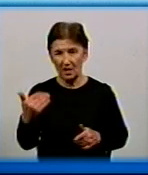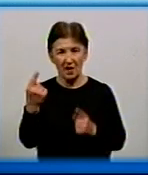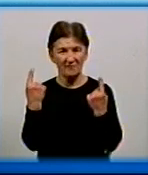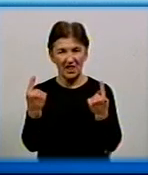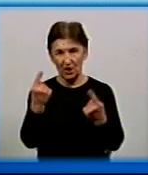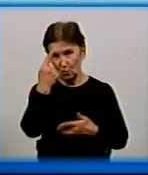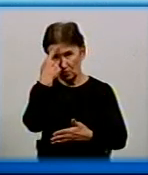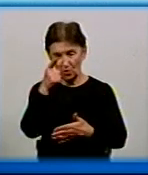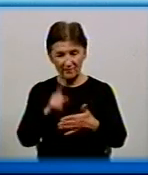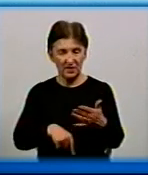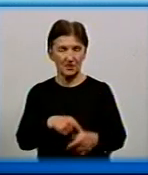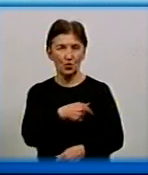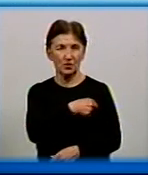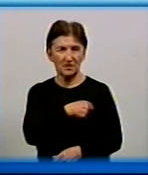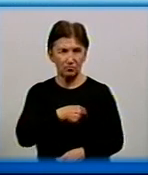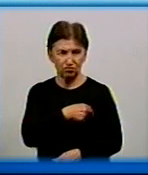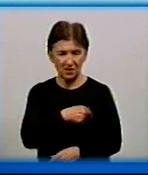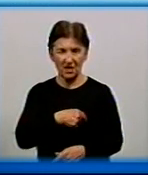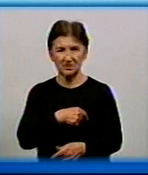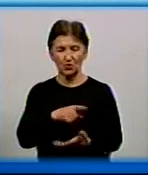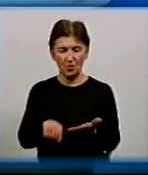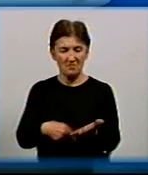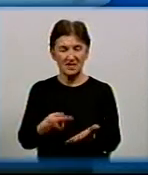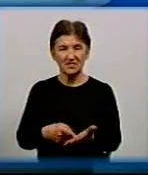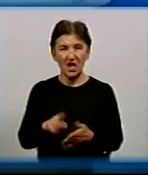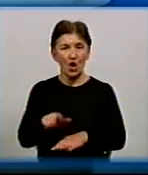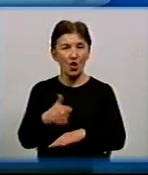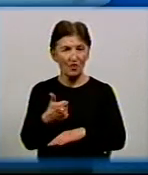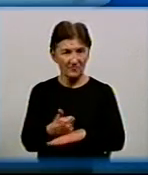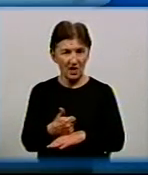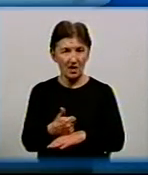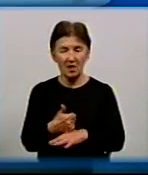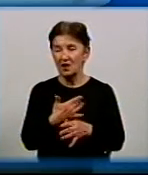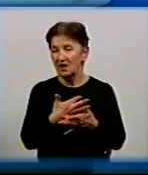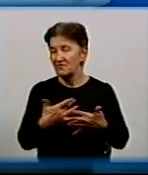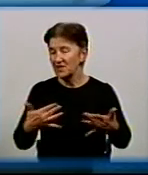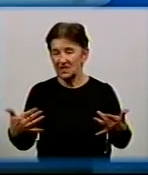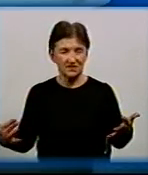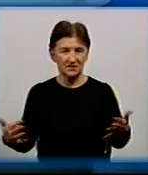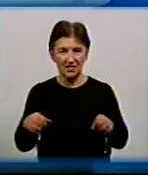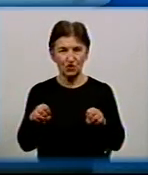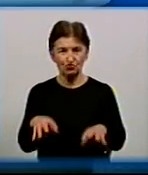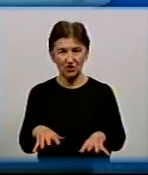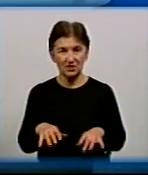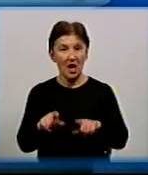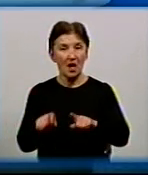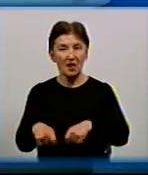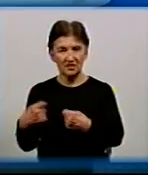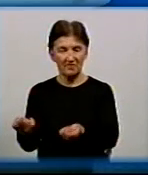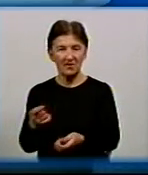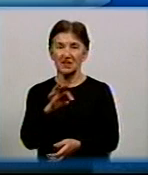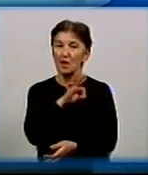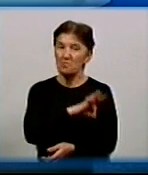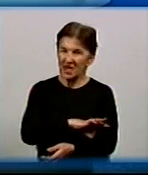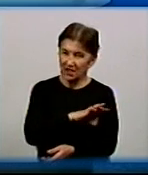депутатський корпус міських голова виказав цьому підприємству в різних рішеннях. Тобто, ми давали пільгу на